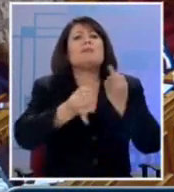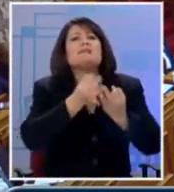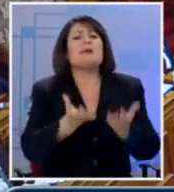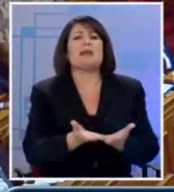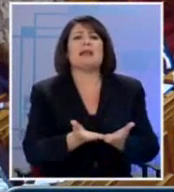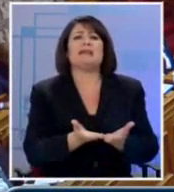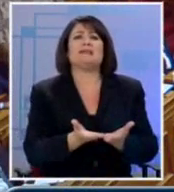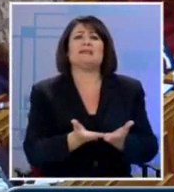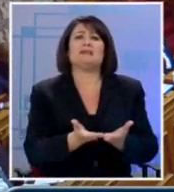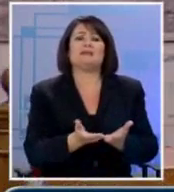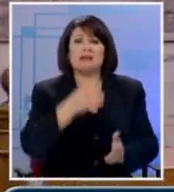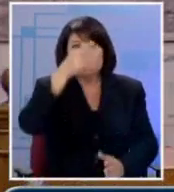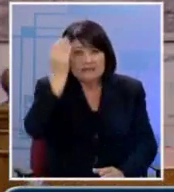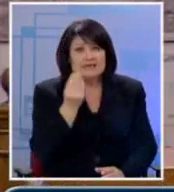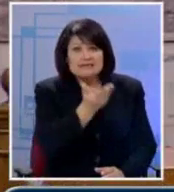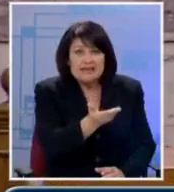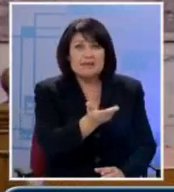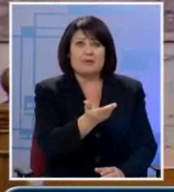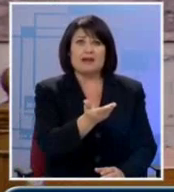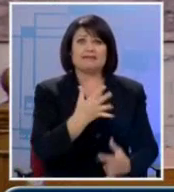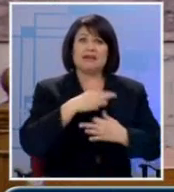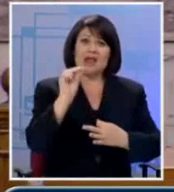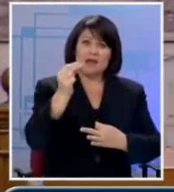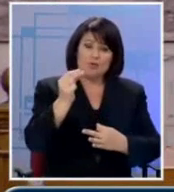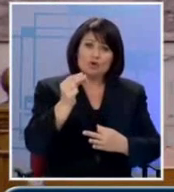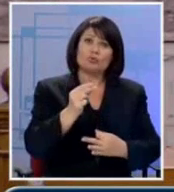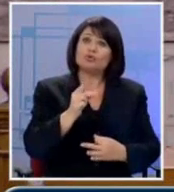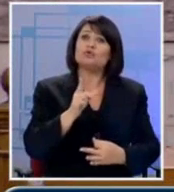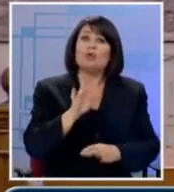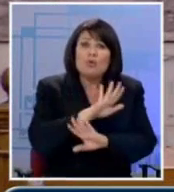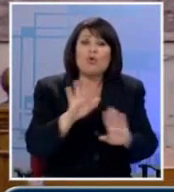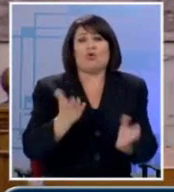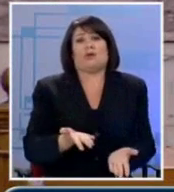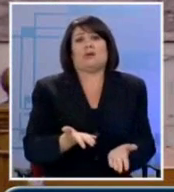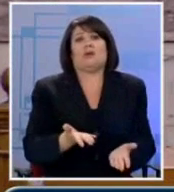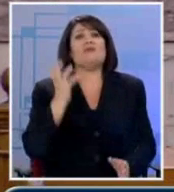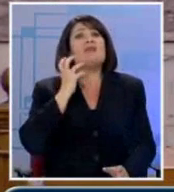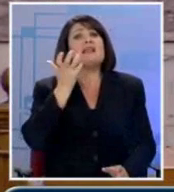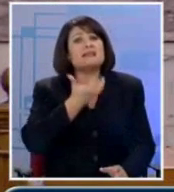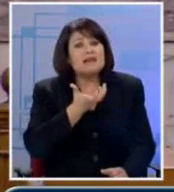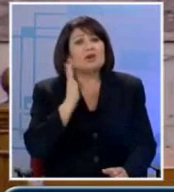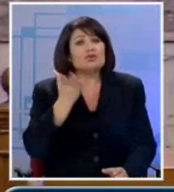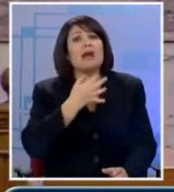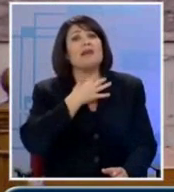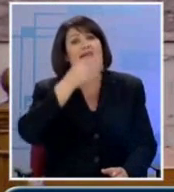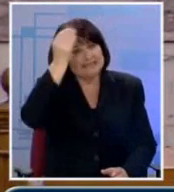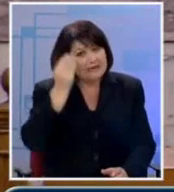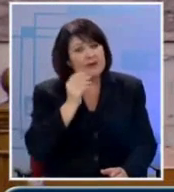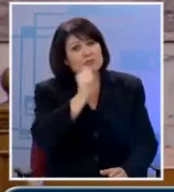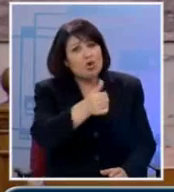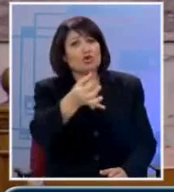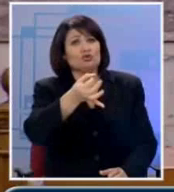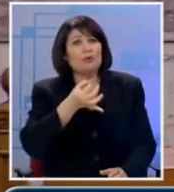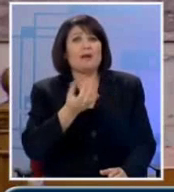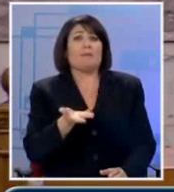παρουσία του Προέδρου σας δεν υπάρχει λόγο στον κοινοβουλευτικό εκπρόσωπο. Μετά τον κύριο Βενζέλο, αν χρειαστεί ο κύριος Τσίπρας,